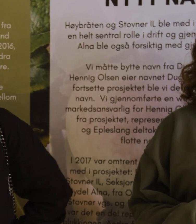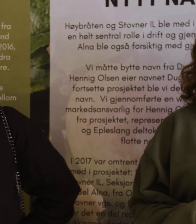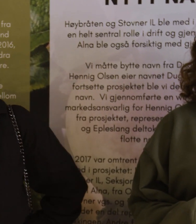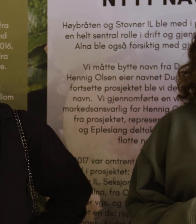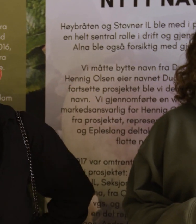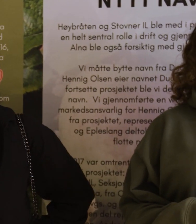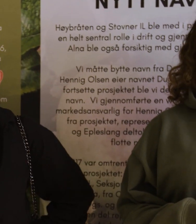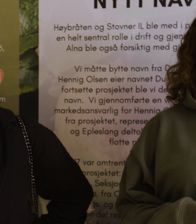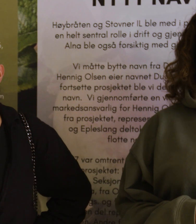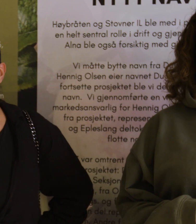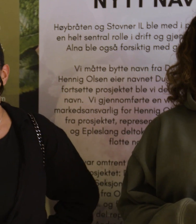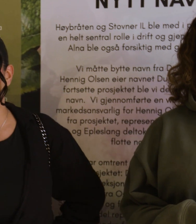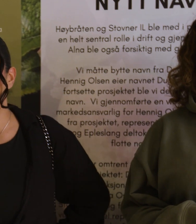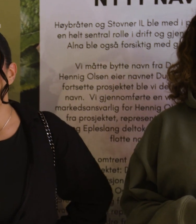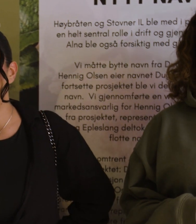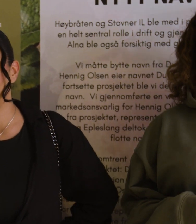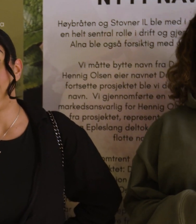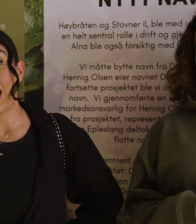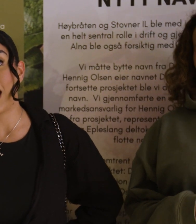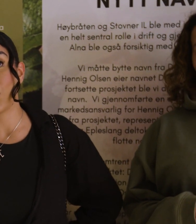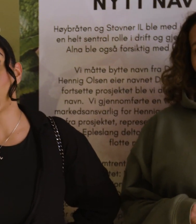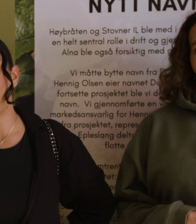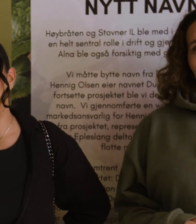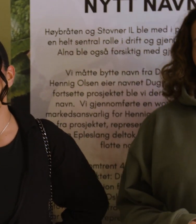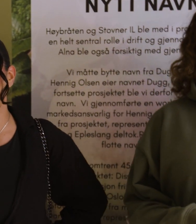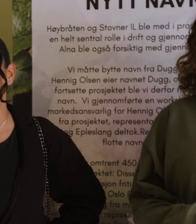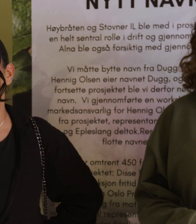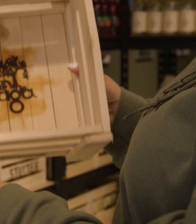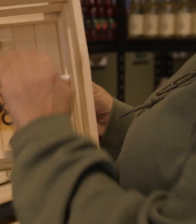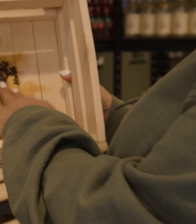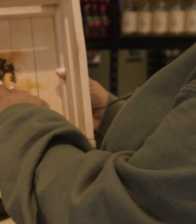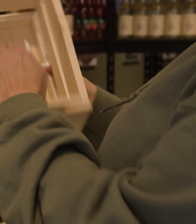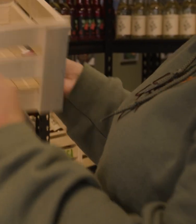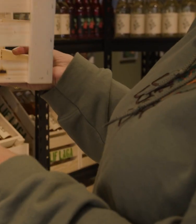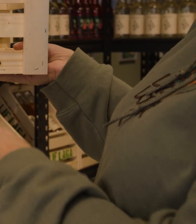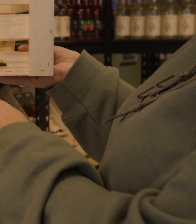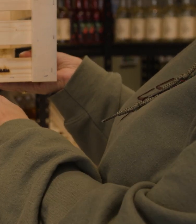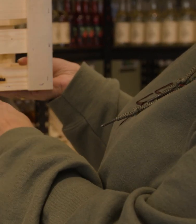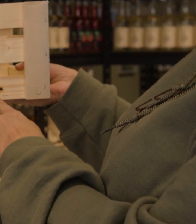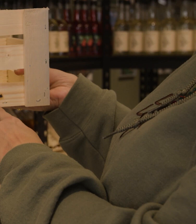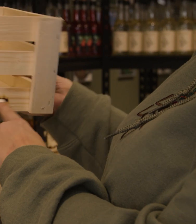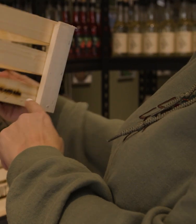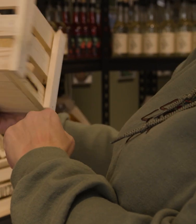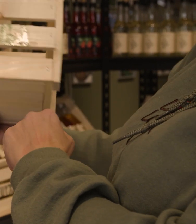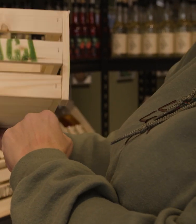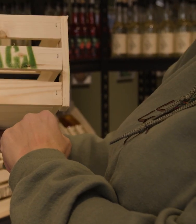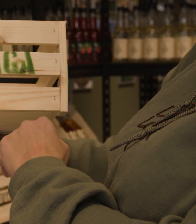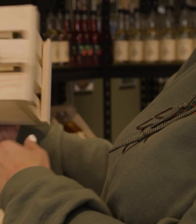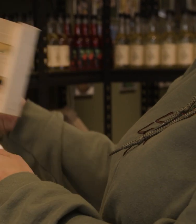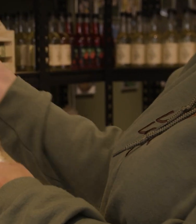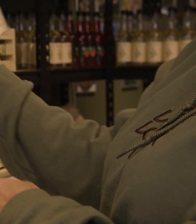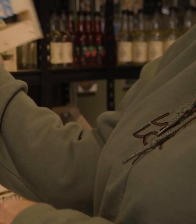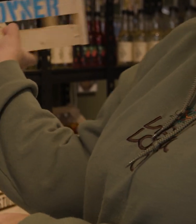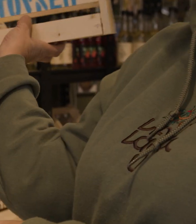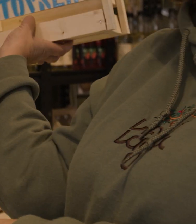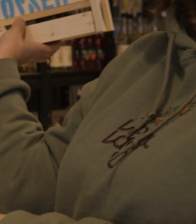vanskelige kunder, vanskelige jobbdager, og med gode kollegaer så er jeg også lært å komme meg igjennom ganske så mye. Altså jeg